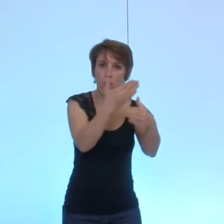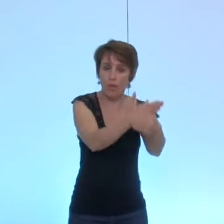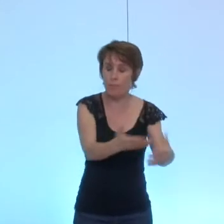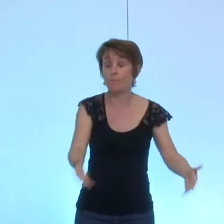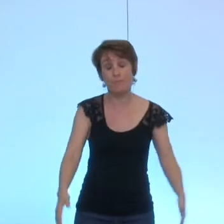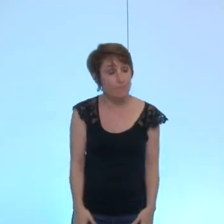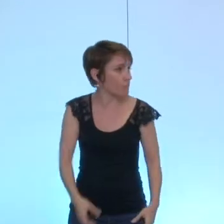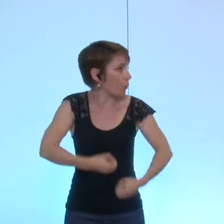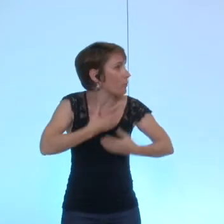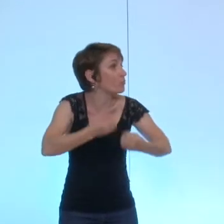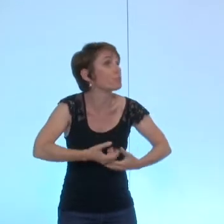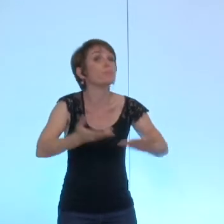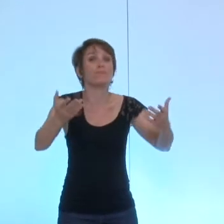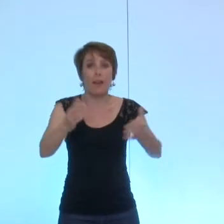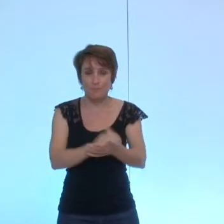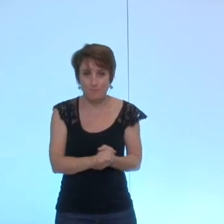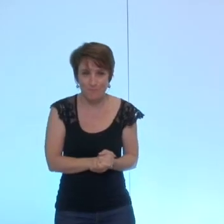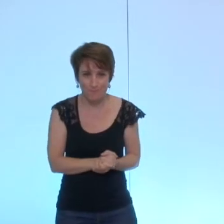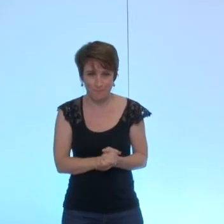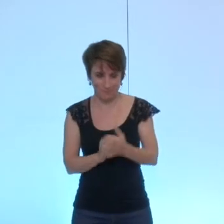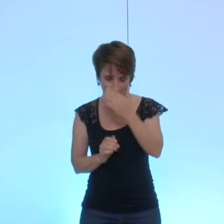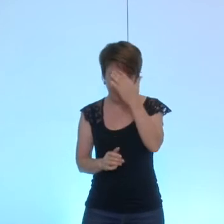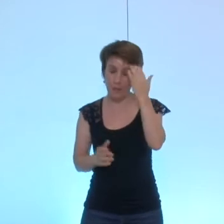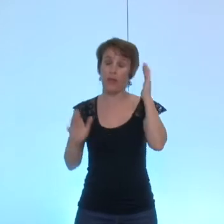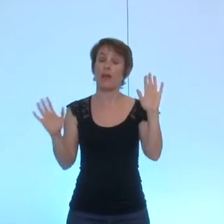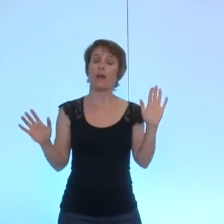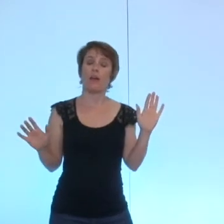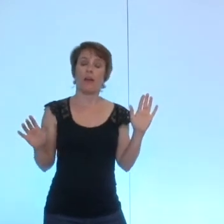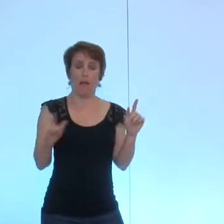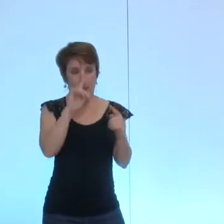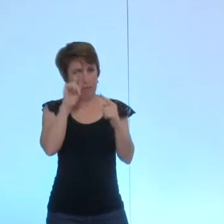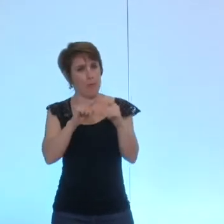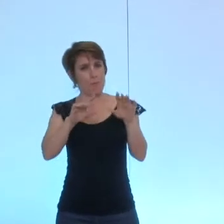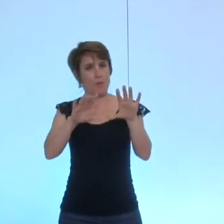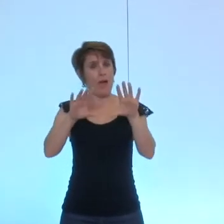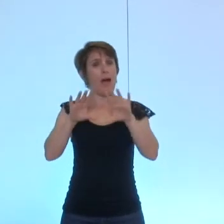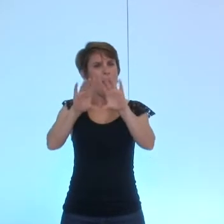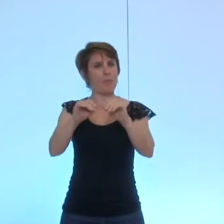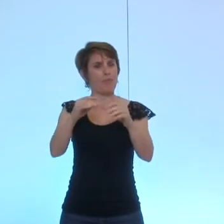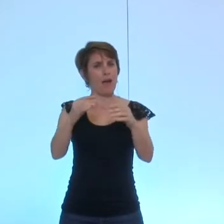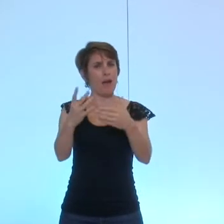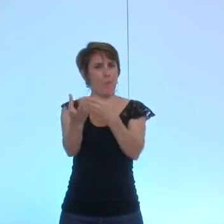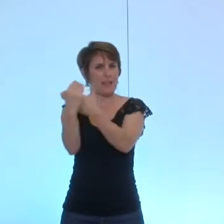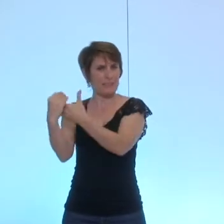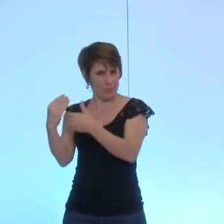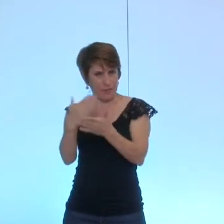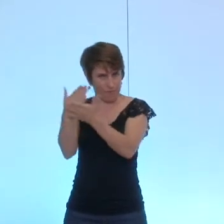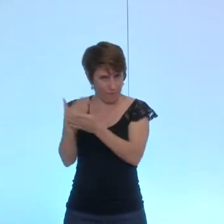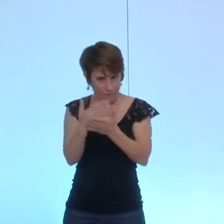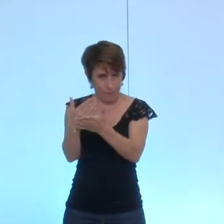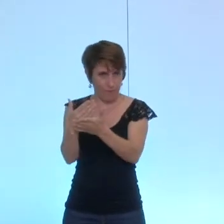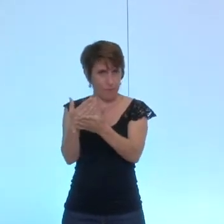je parle voilà donc il s'agit d'habitat participatif il s'agit d'une session à titre